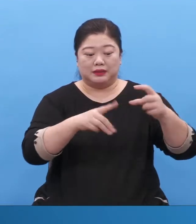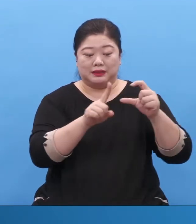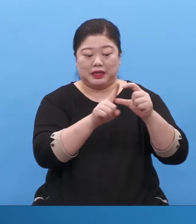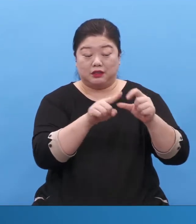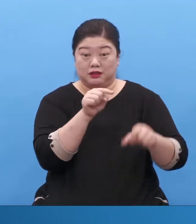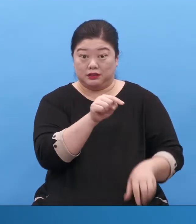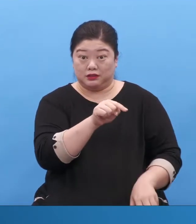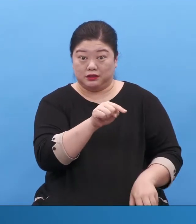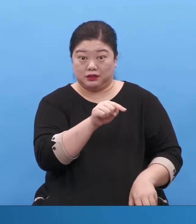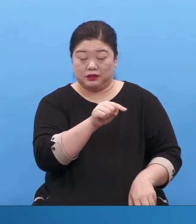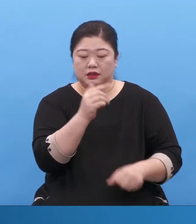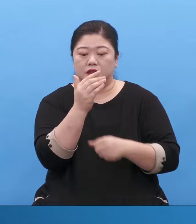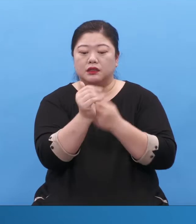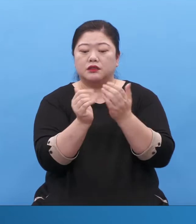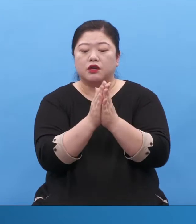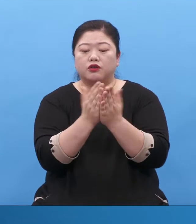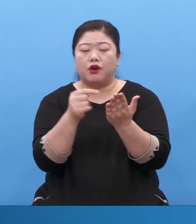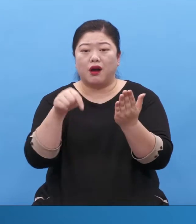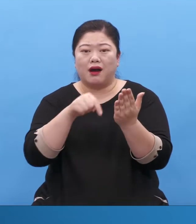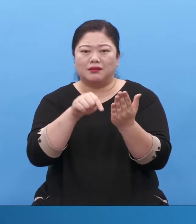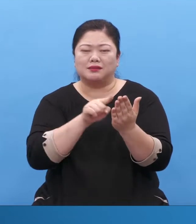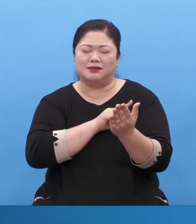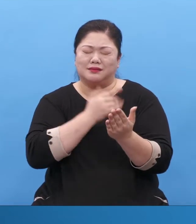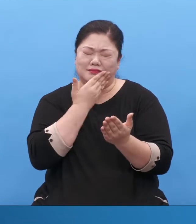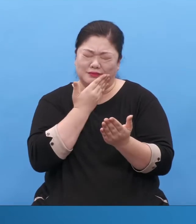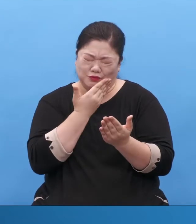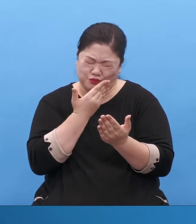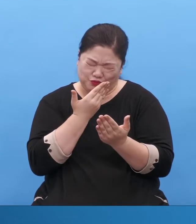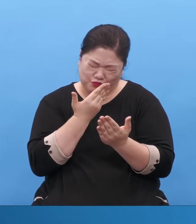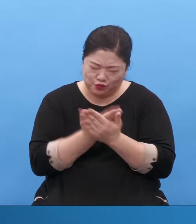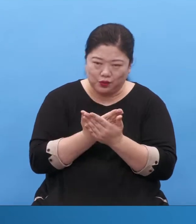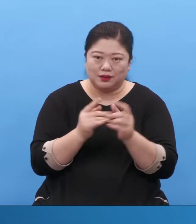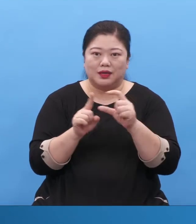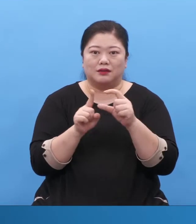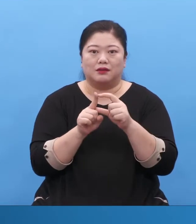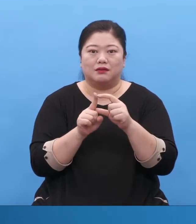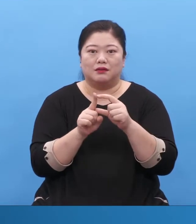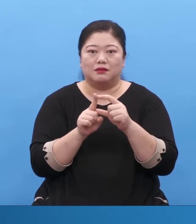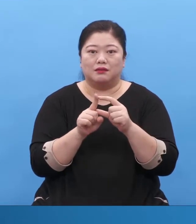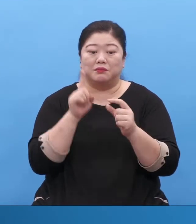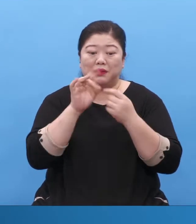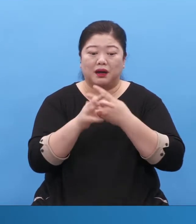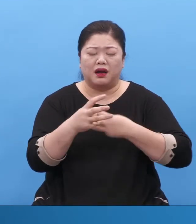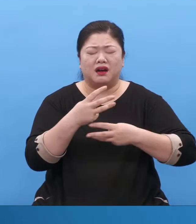이거 모르면 성경 역사를 모르는 것입니다.